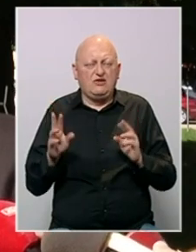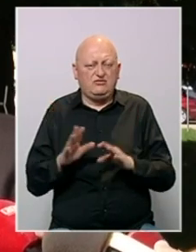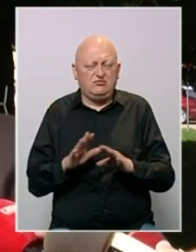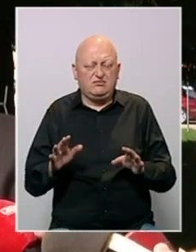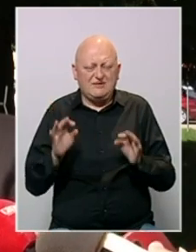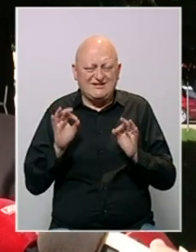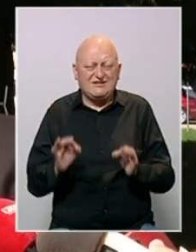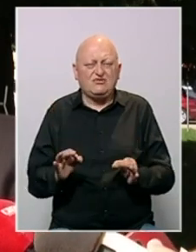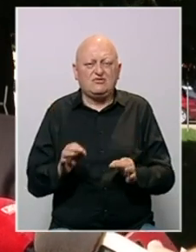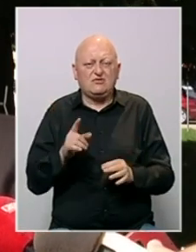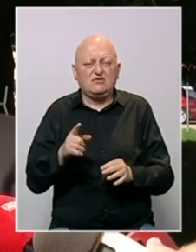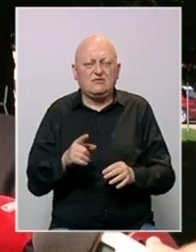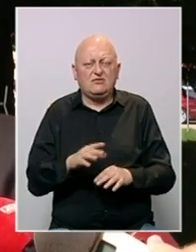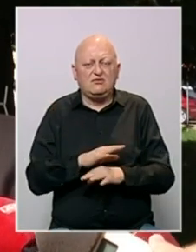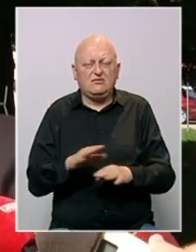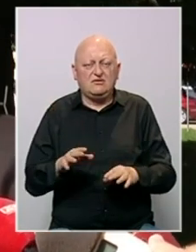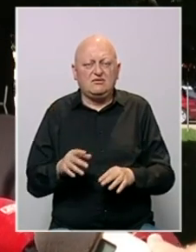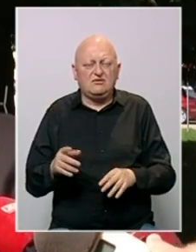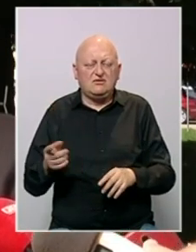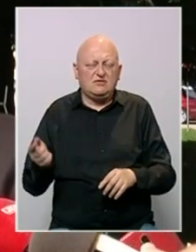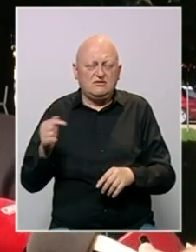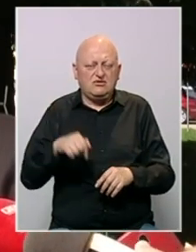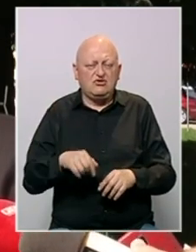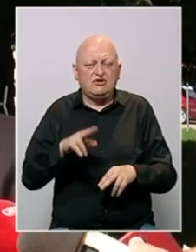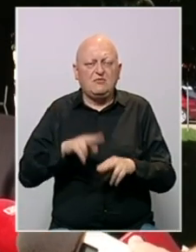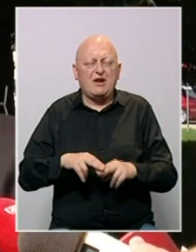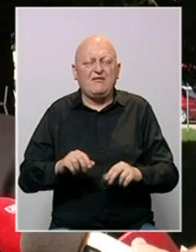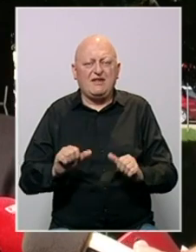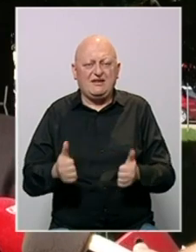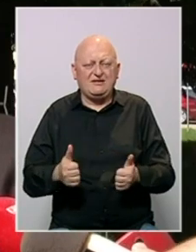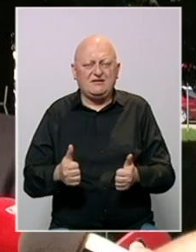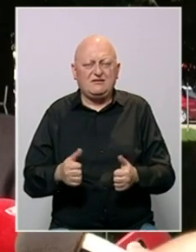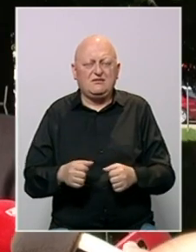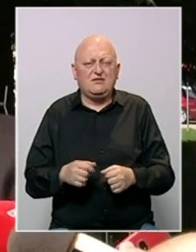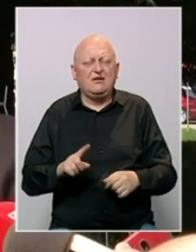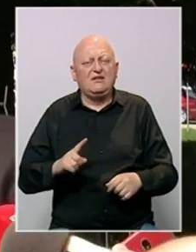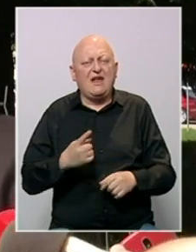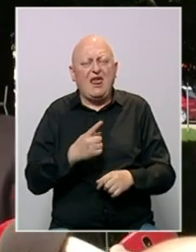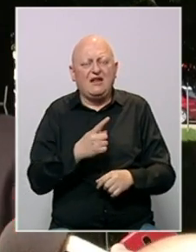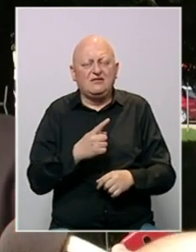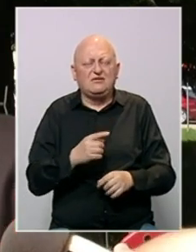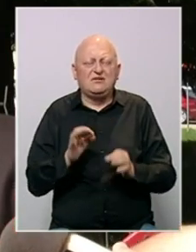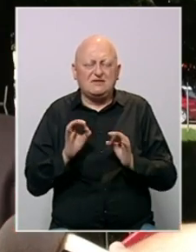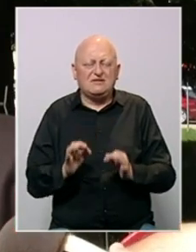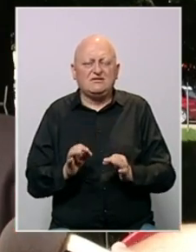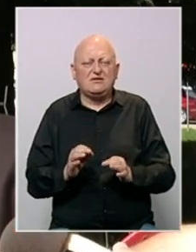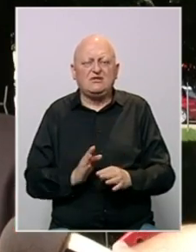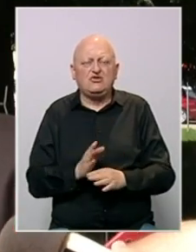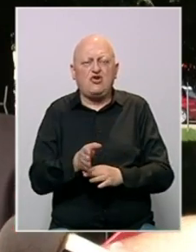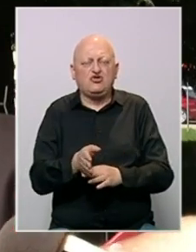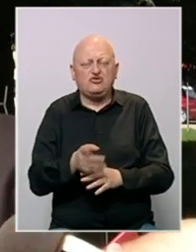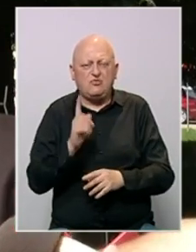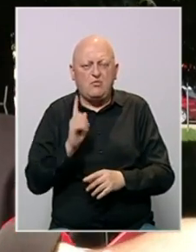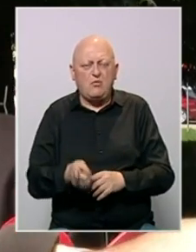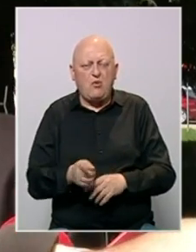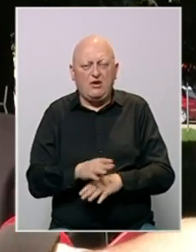Siguran sam da će do procesirana doći. Pravda jeste daleka, ali sigurno je dostižna i ona